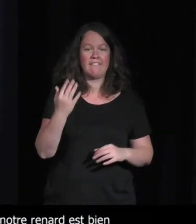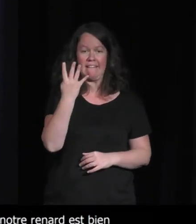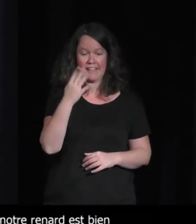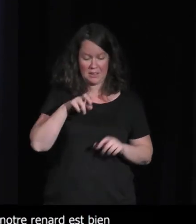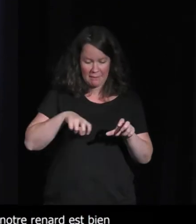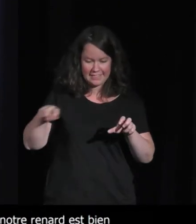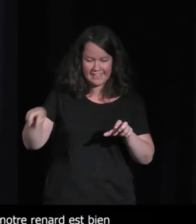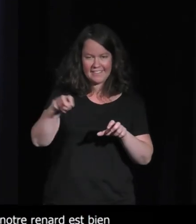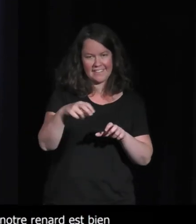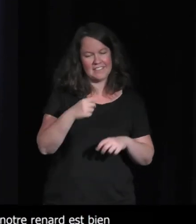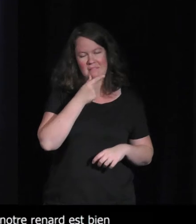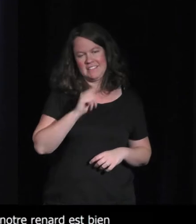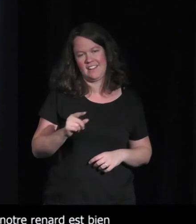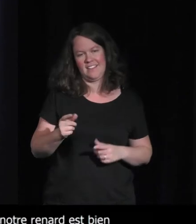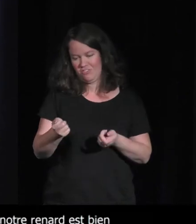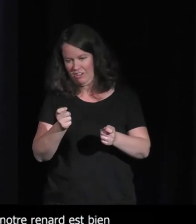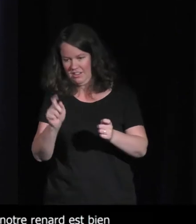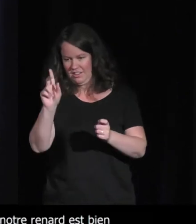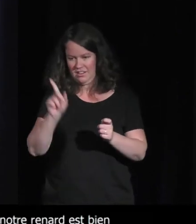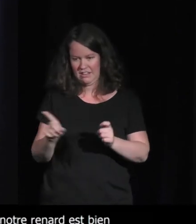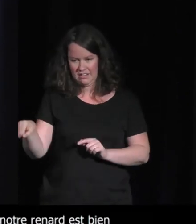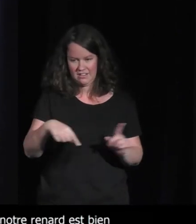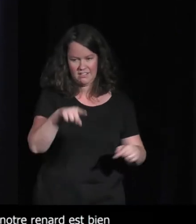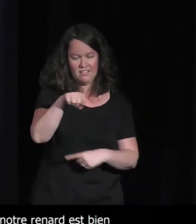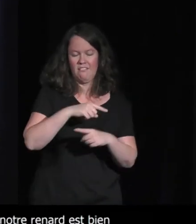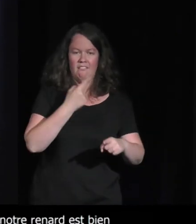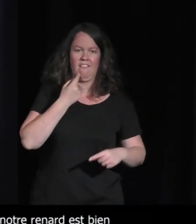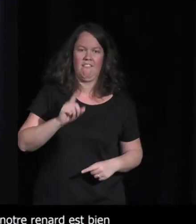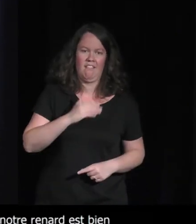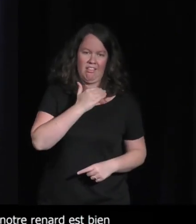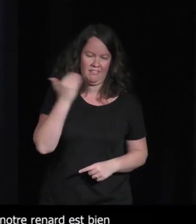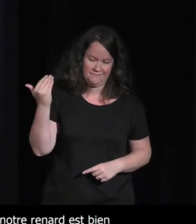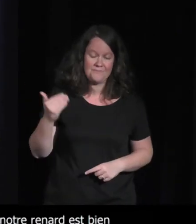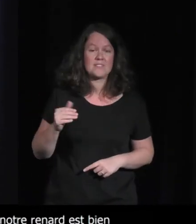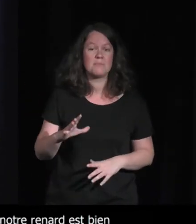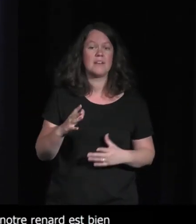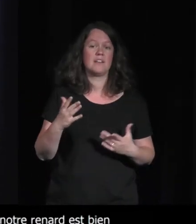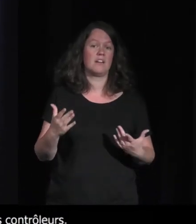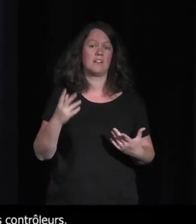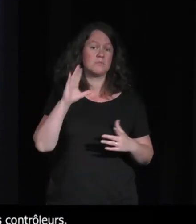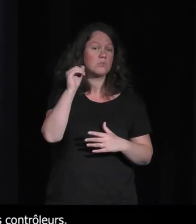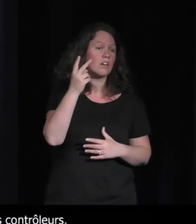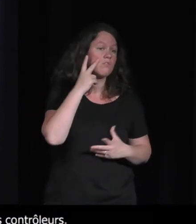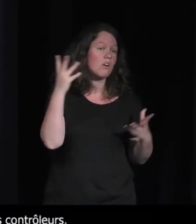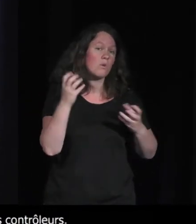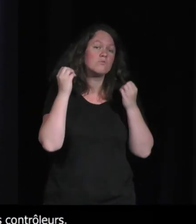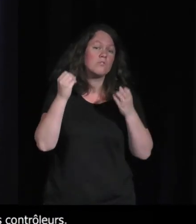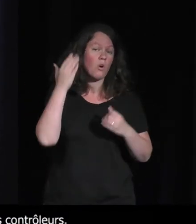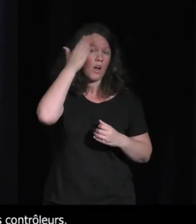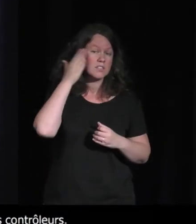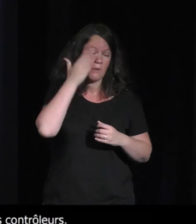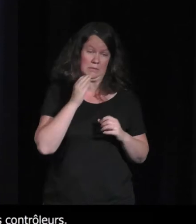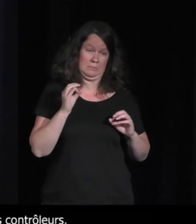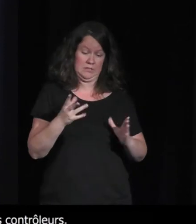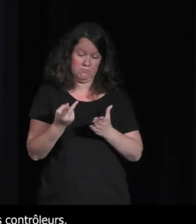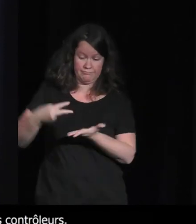mais c'est pour ça aussi probablement qu'on voit autant d'animaux qui se tiennent debout finalement dans les jeux alors même s'il y